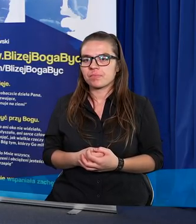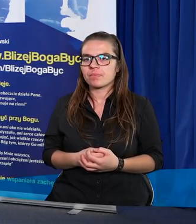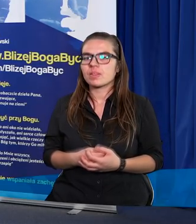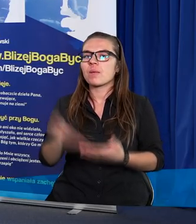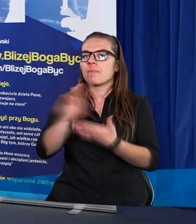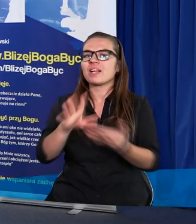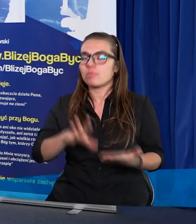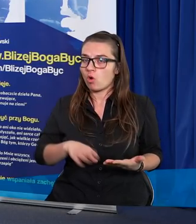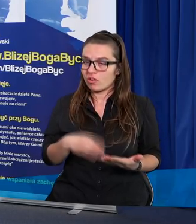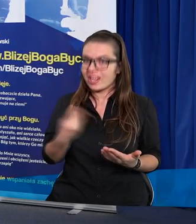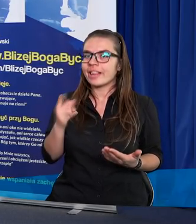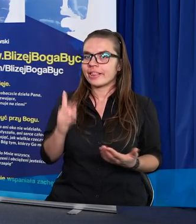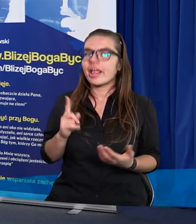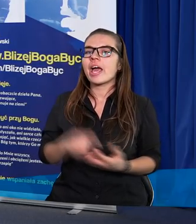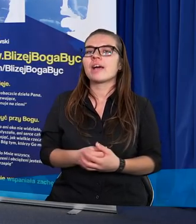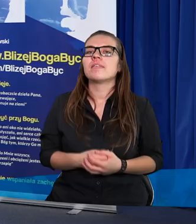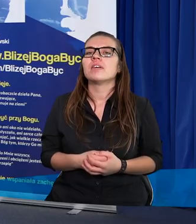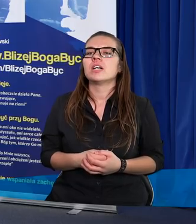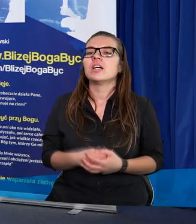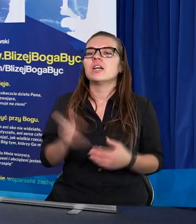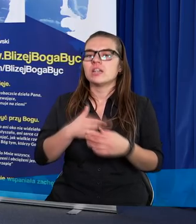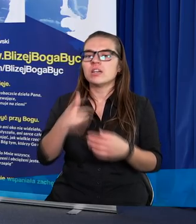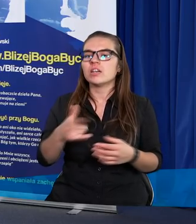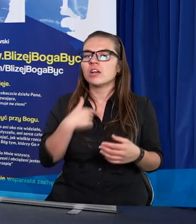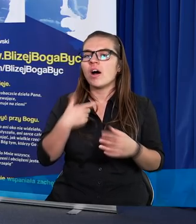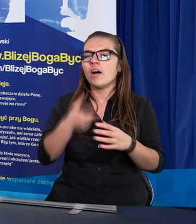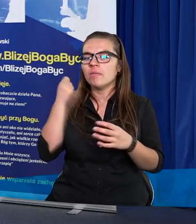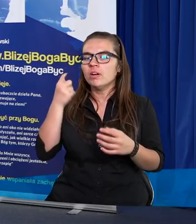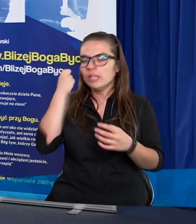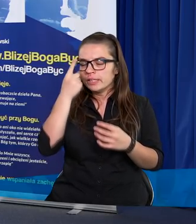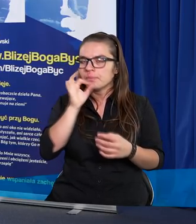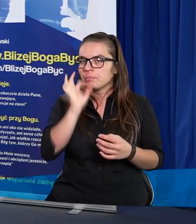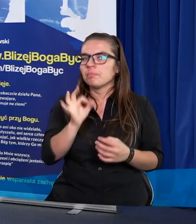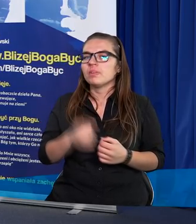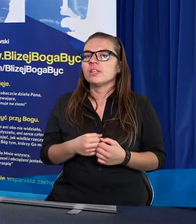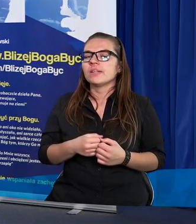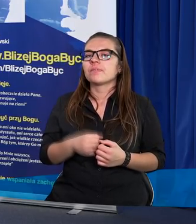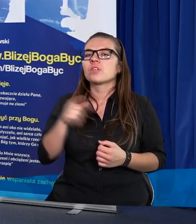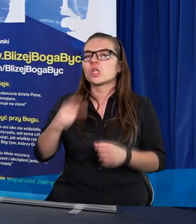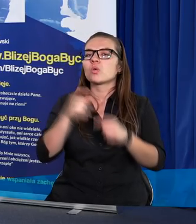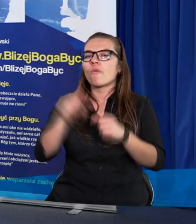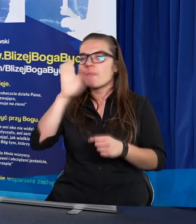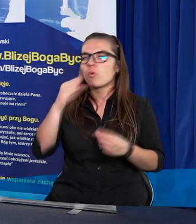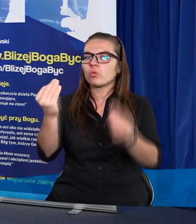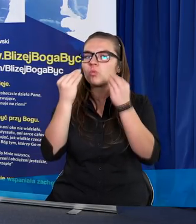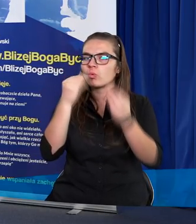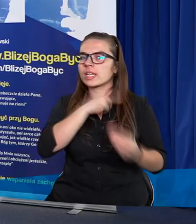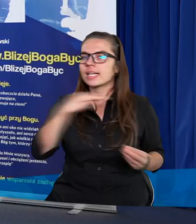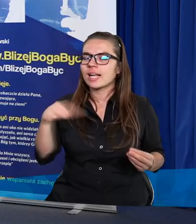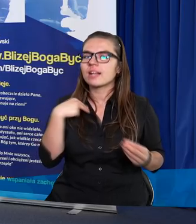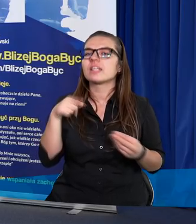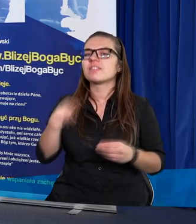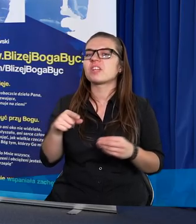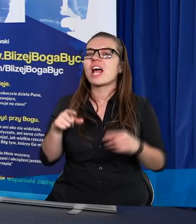Pismo Święte jednak wyrwało mnie z tego mitu. Okazuje się, że Słowo Boże uczy nas, że gdy Bóg